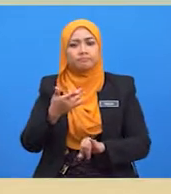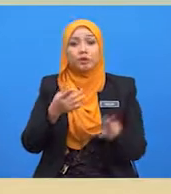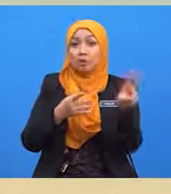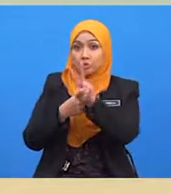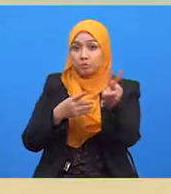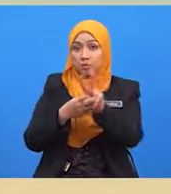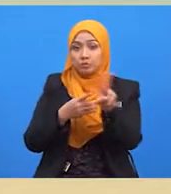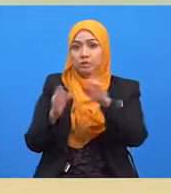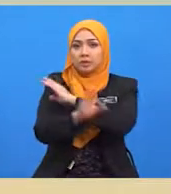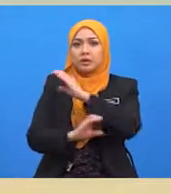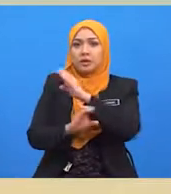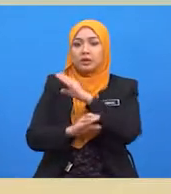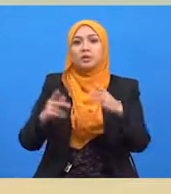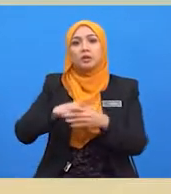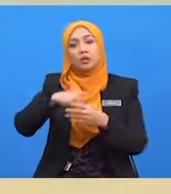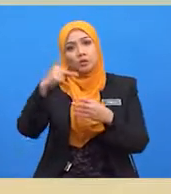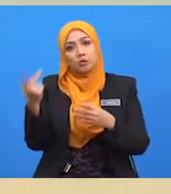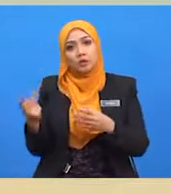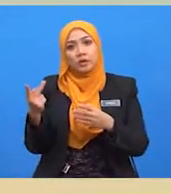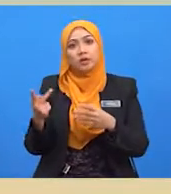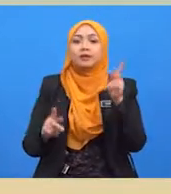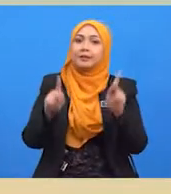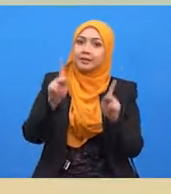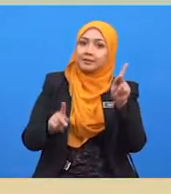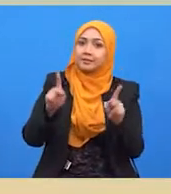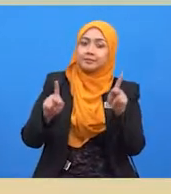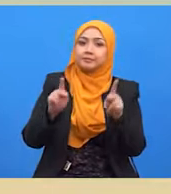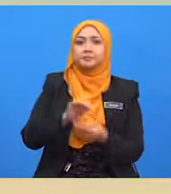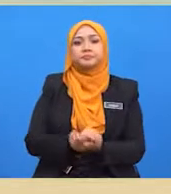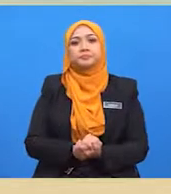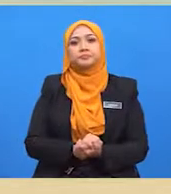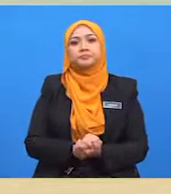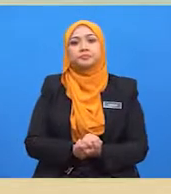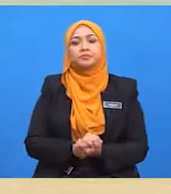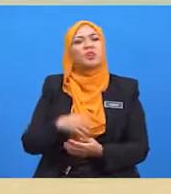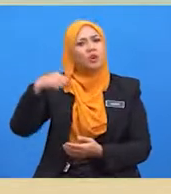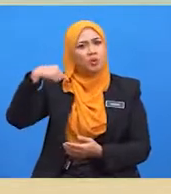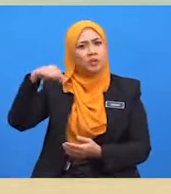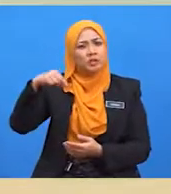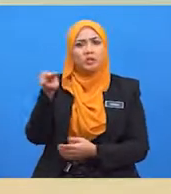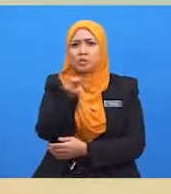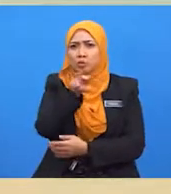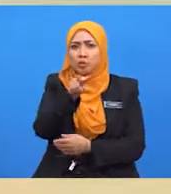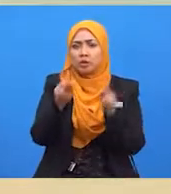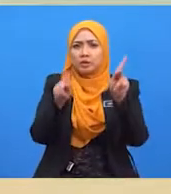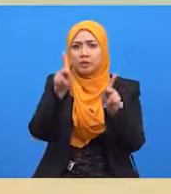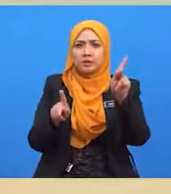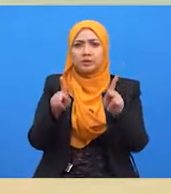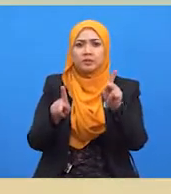mengeluarkan kereta. Kapasiti serta kualiti kedua-dua kereta juga